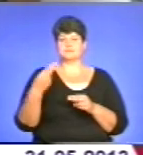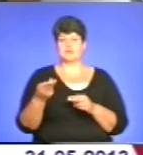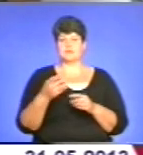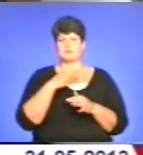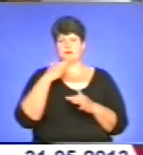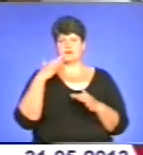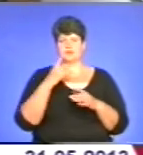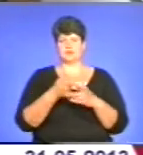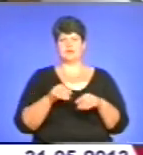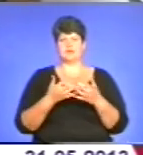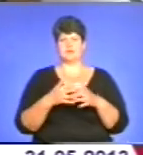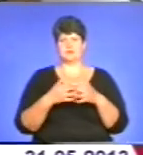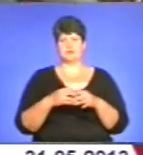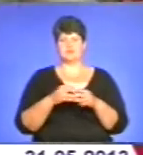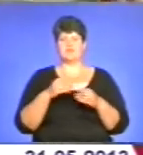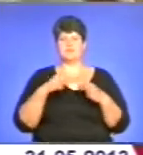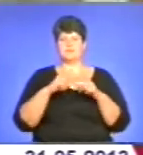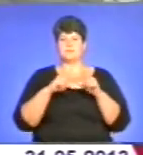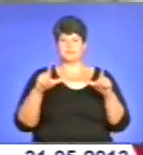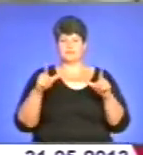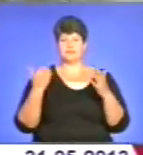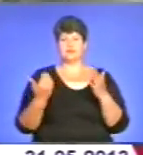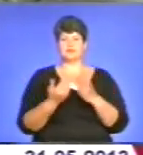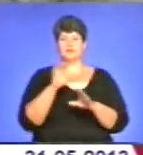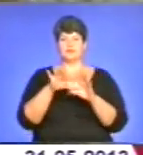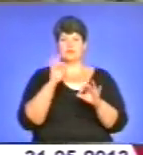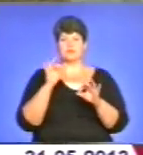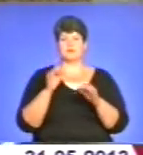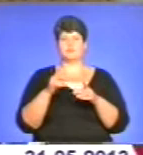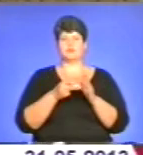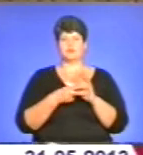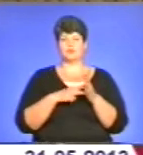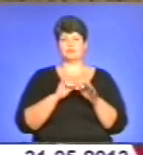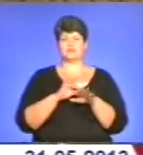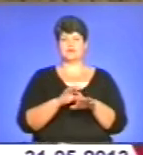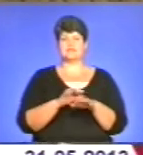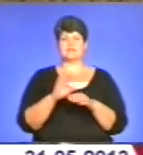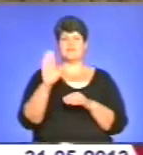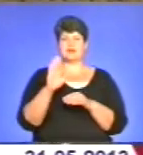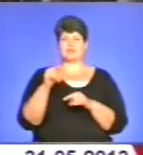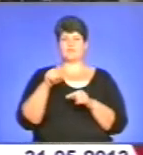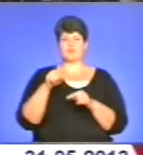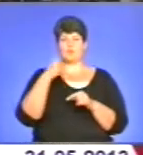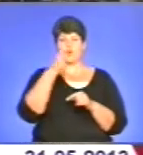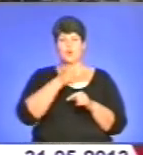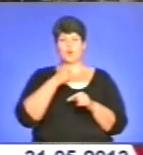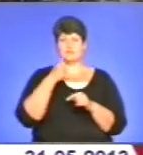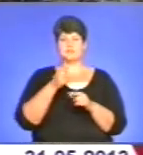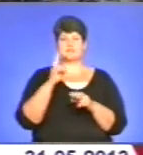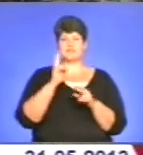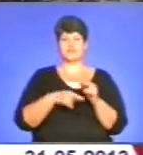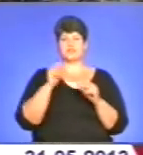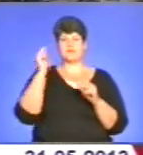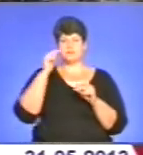торговельних закладах. Набір абітурієнтів на нову спеціальність планують провести вже з вересня цього року. По завершенню навчання